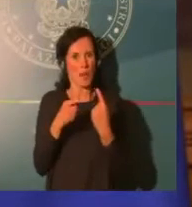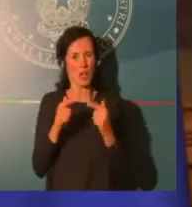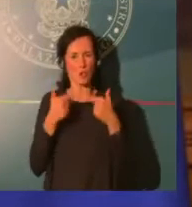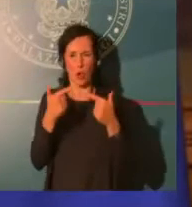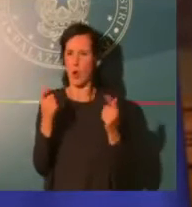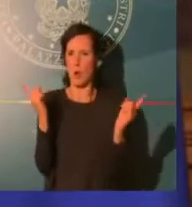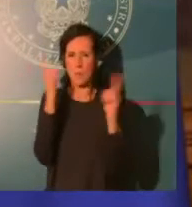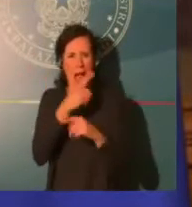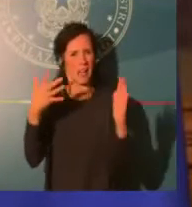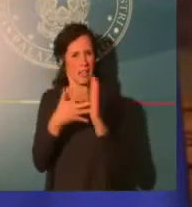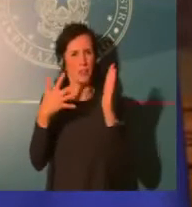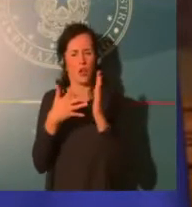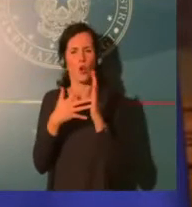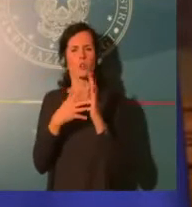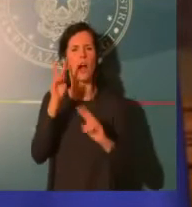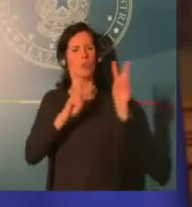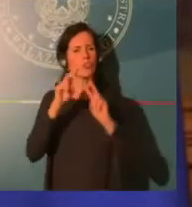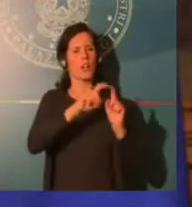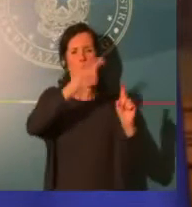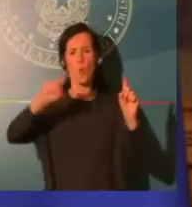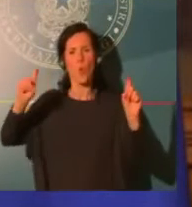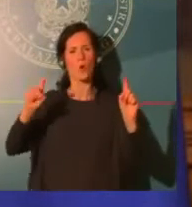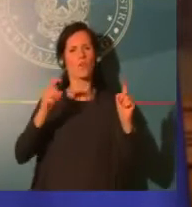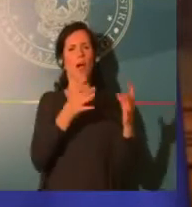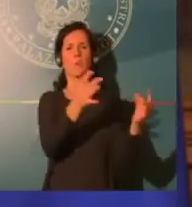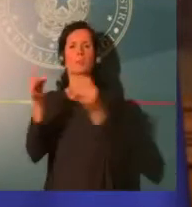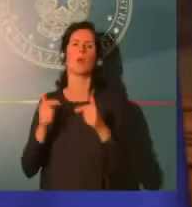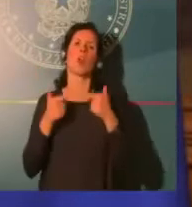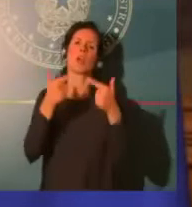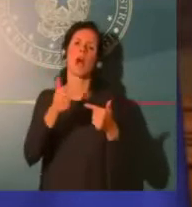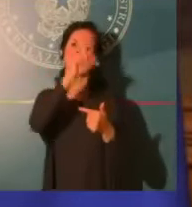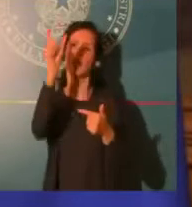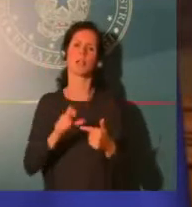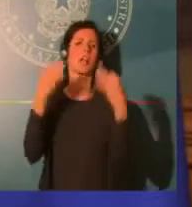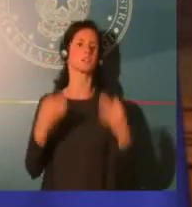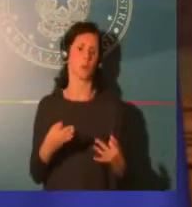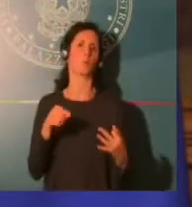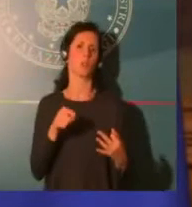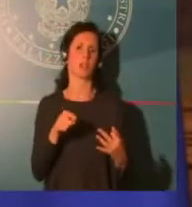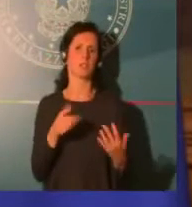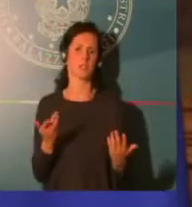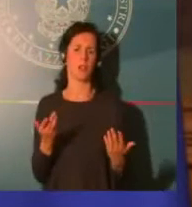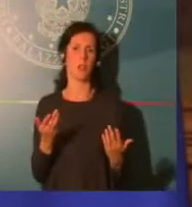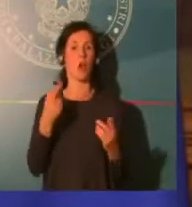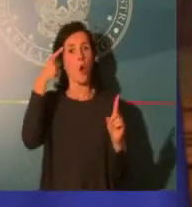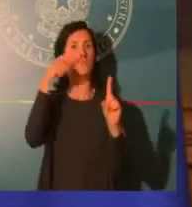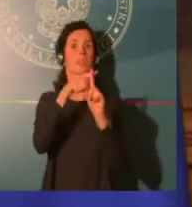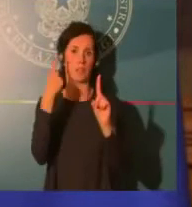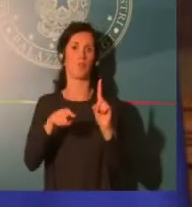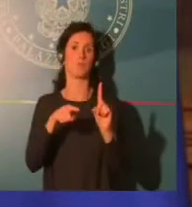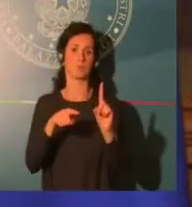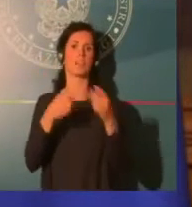E questo è l'obiettivo. E quindi abbiamo chiuso la notte in questi termini. Oggi abbiamo